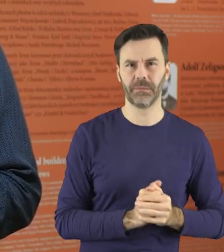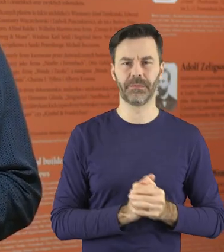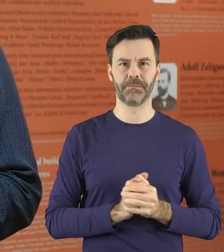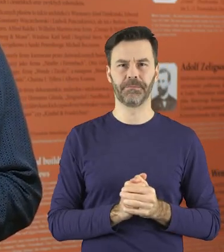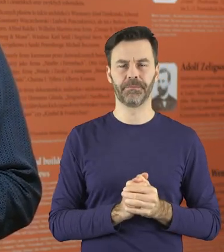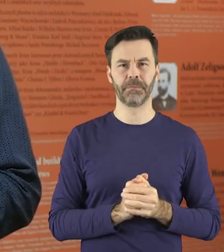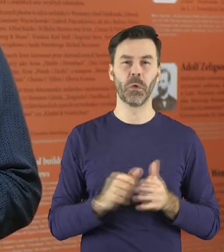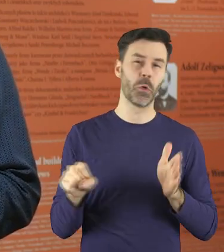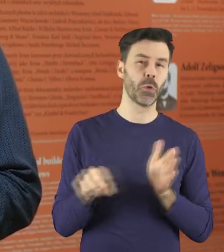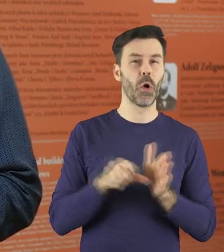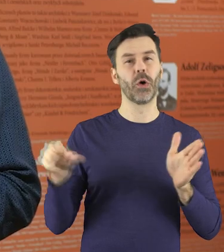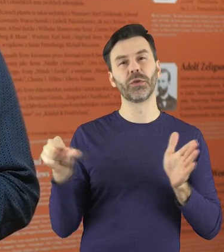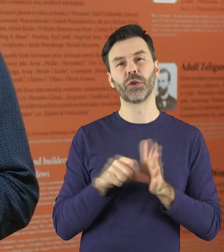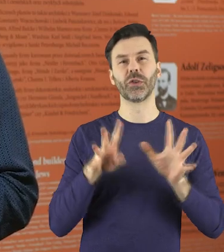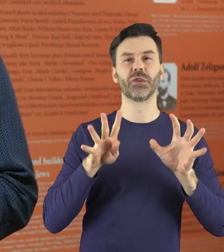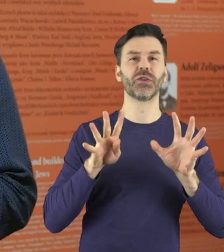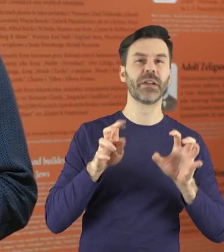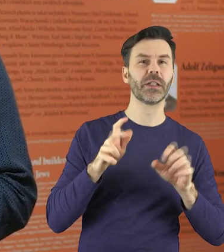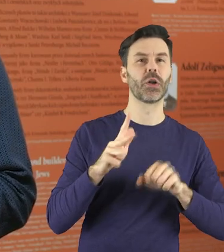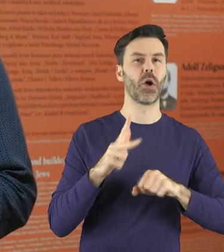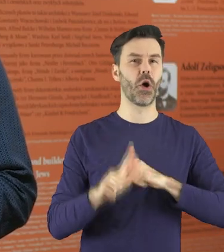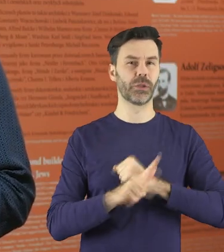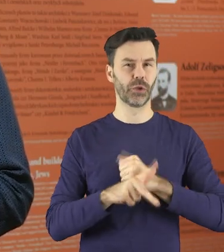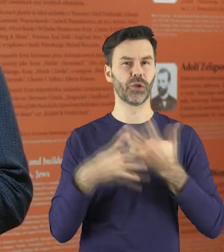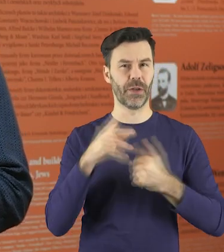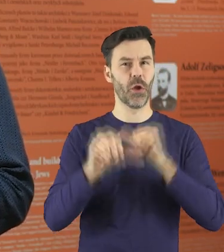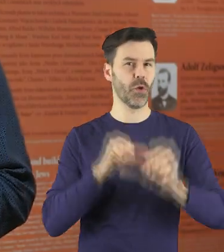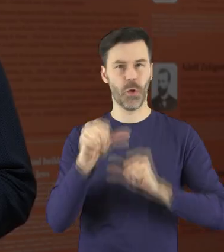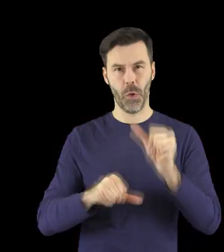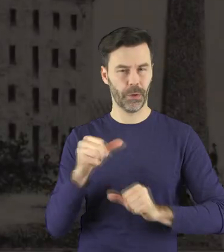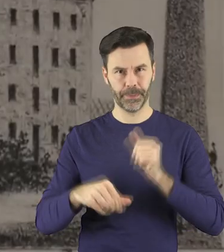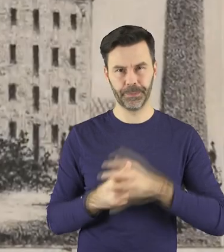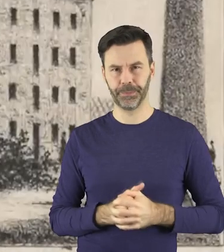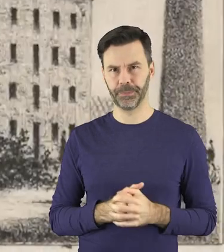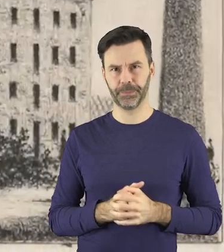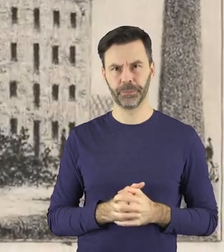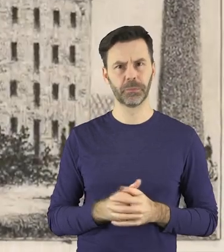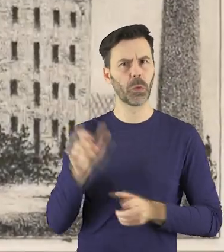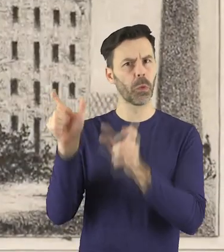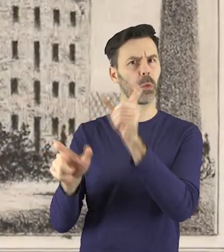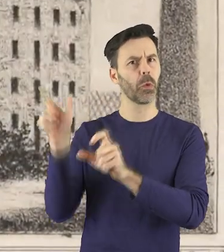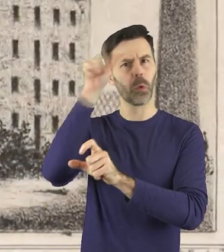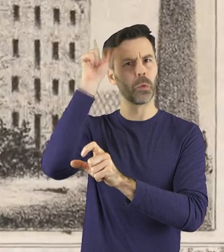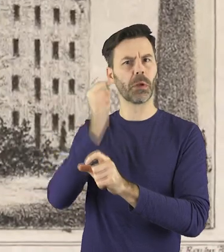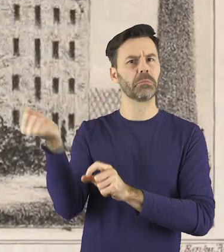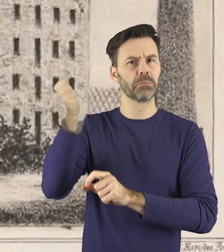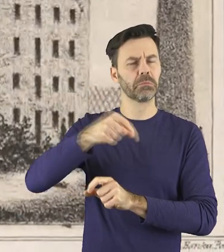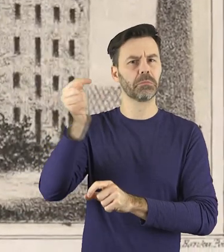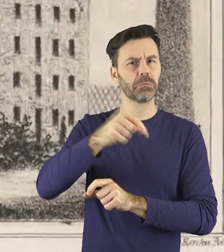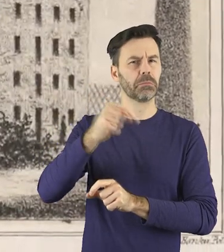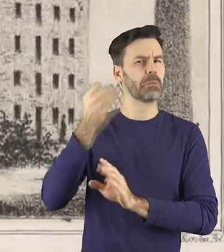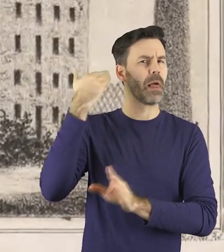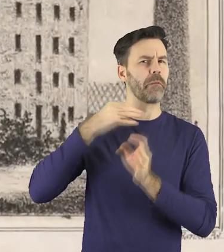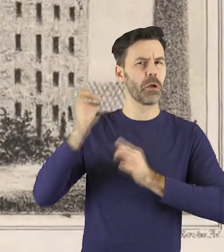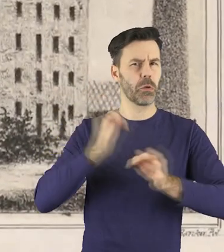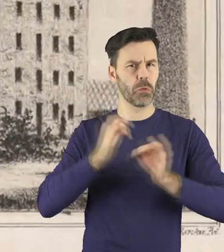do 1989 roku. Osadnicy, którzy przyjeżdżali do Łodzi,